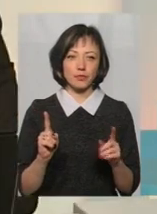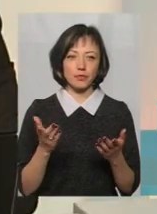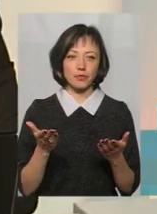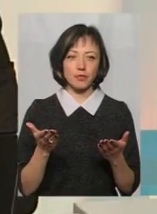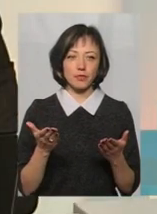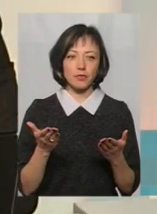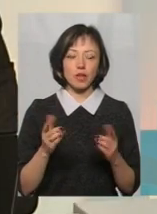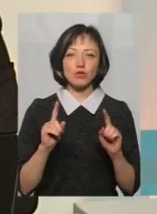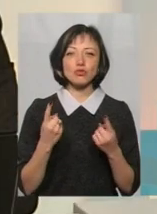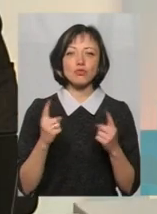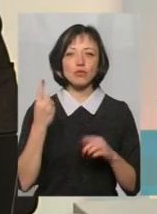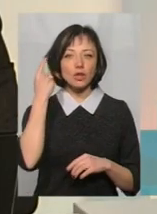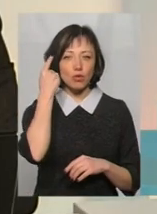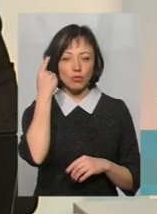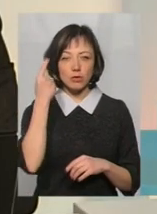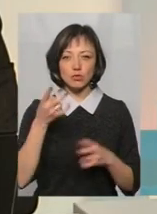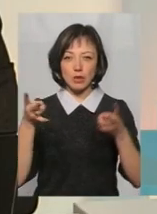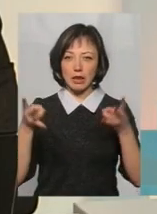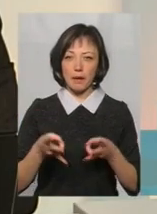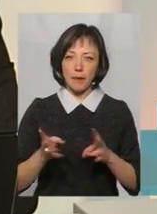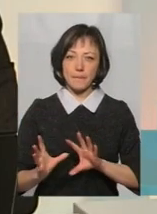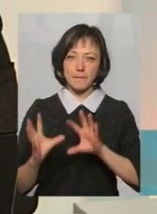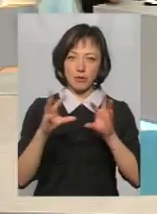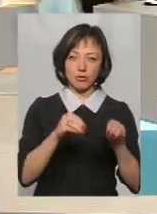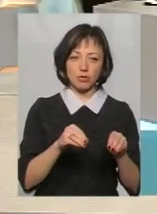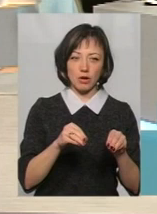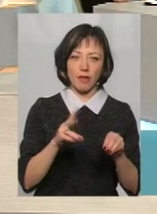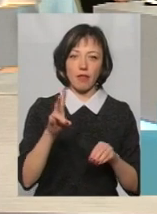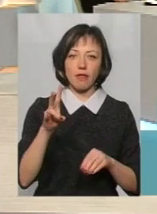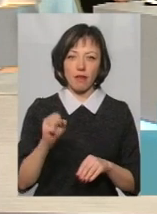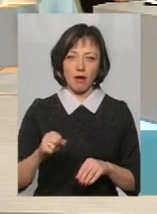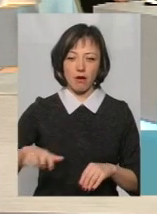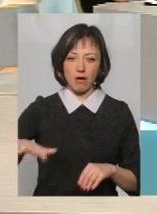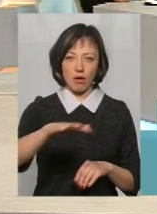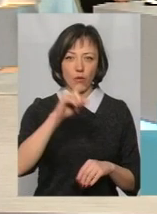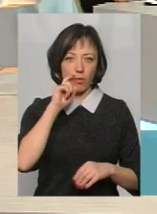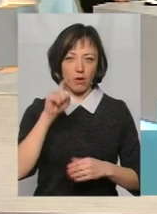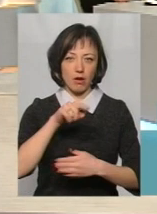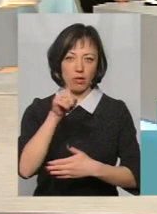Чому ви задумалися, що треба переїхати на материкову Україну?